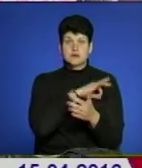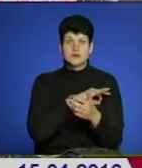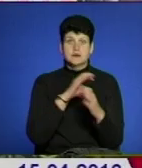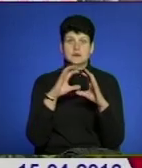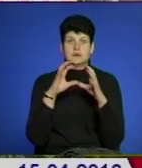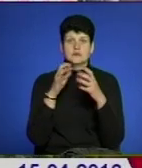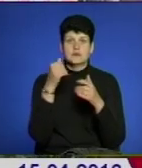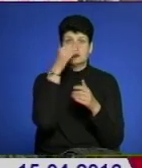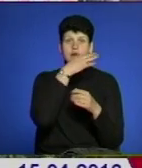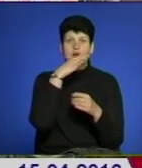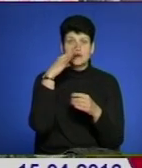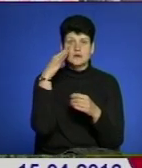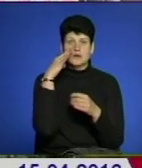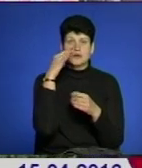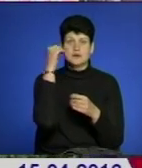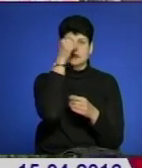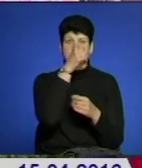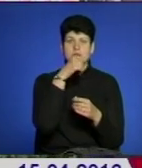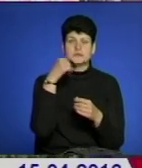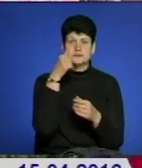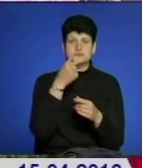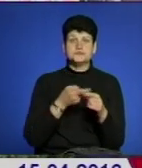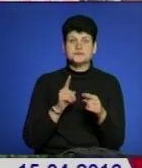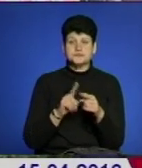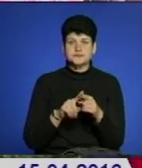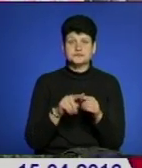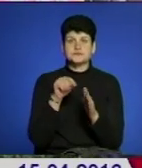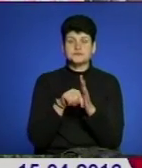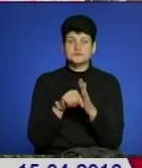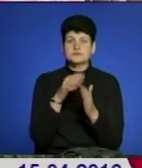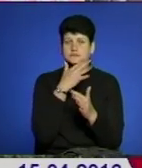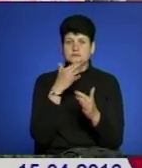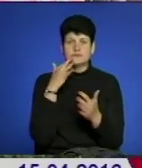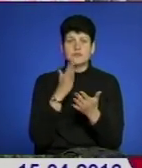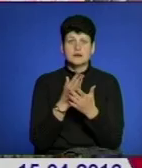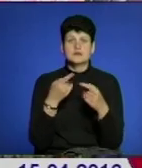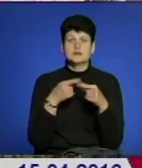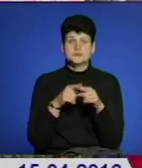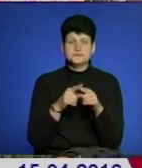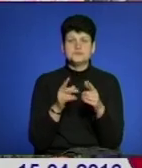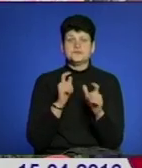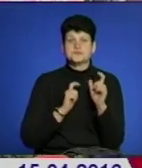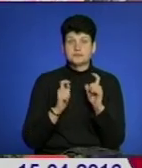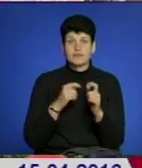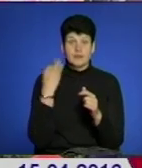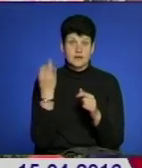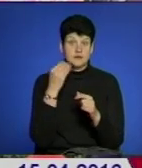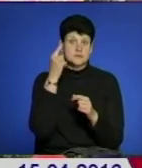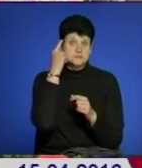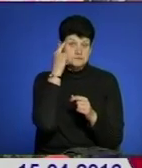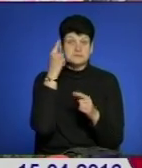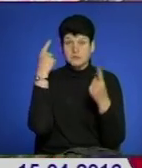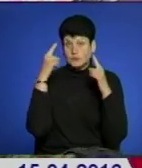така просвітницька роль, багато в нас студентів є технічні вузи, щоб вони зацікавилися, подумали і